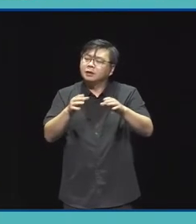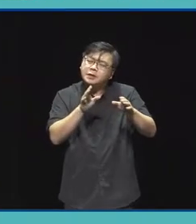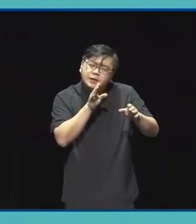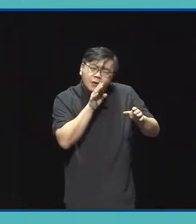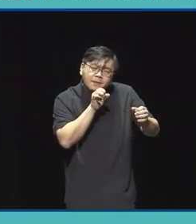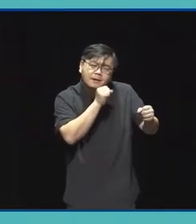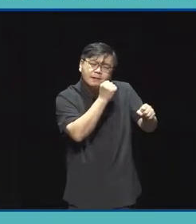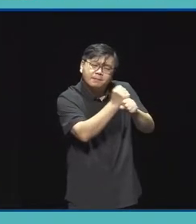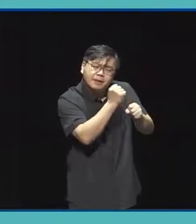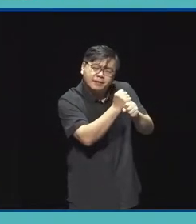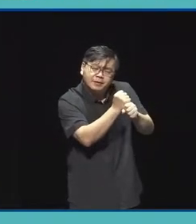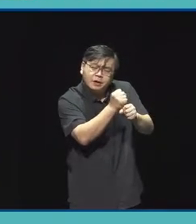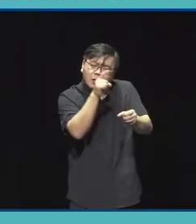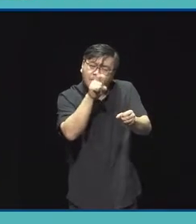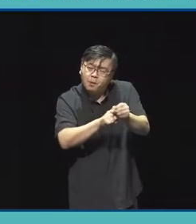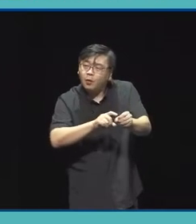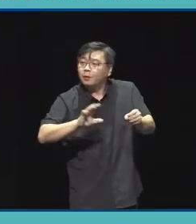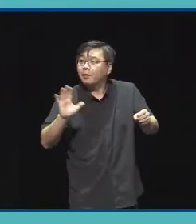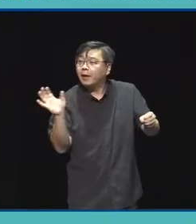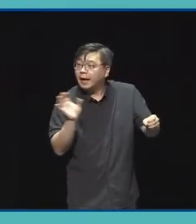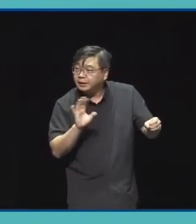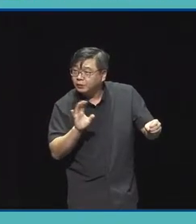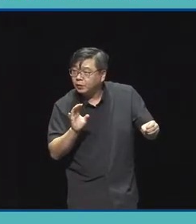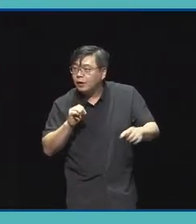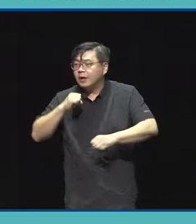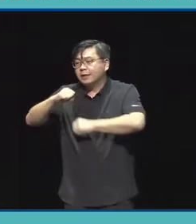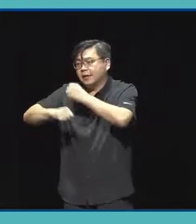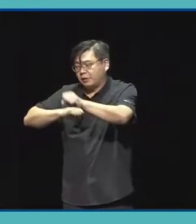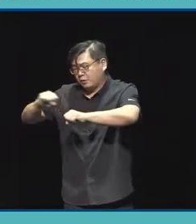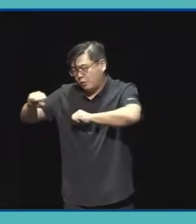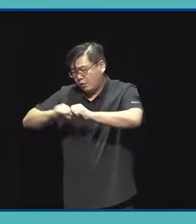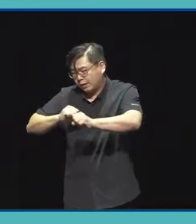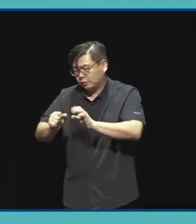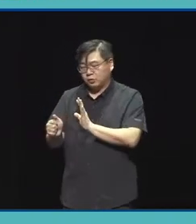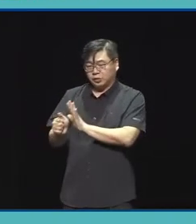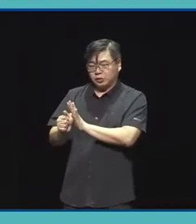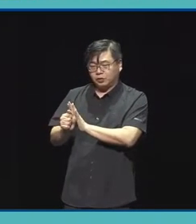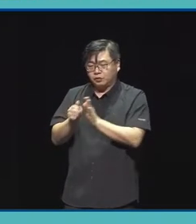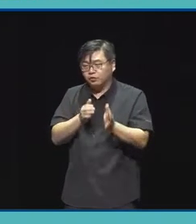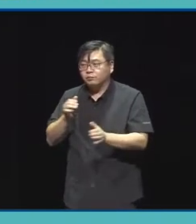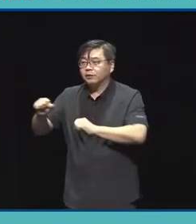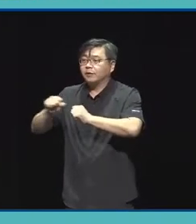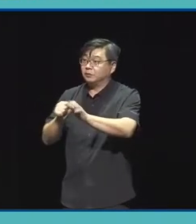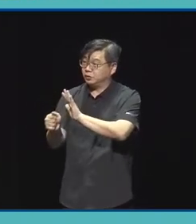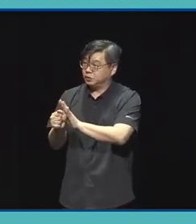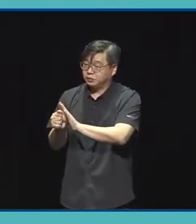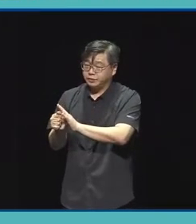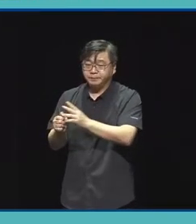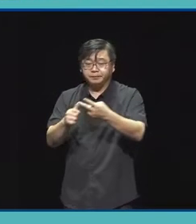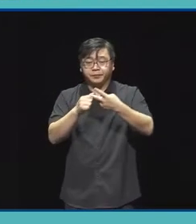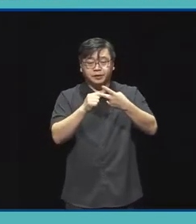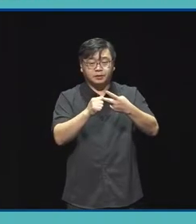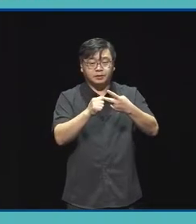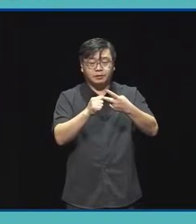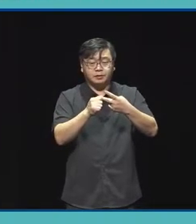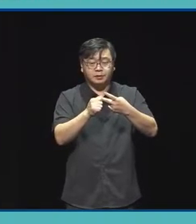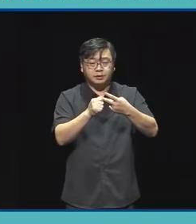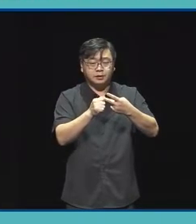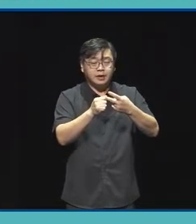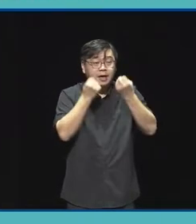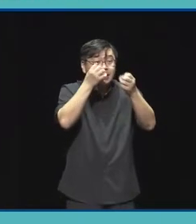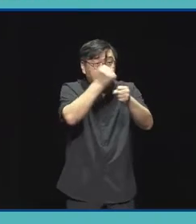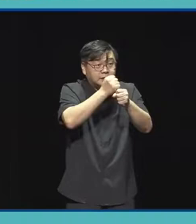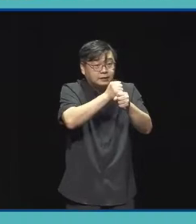제작을 목표로 하지 않고 예술 현장에 필요해 의한 자율적인 활동을 지원하는 사업입니다 그리고 창작을 지원하는 사업으로서는